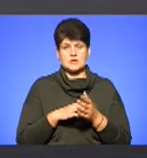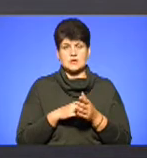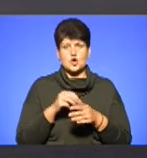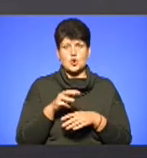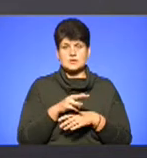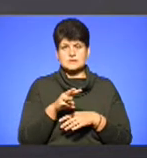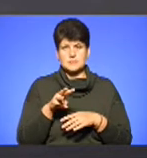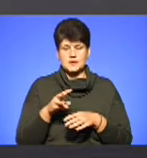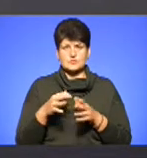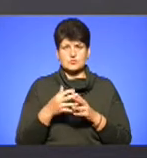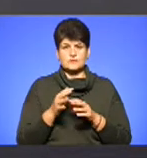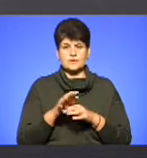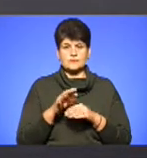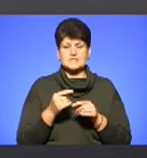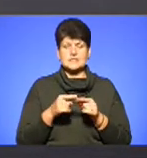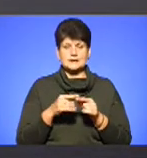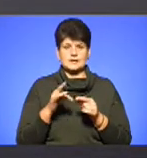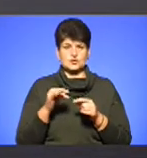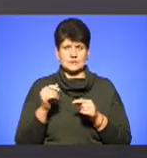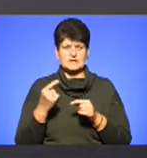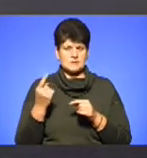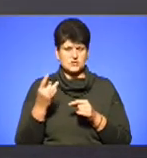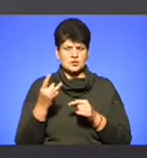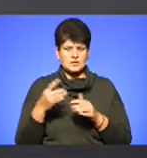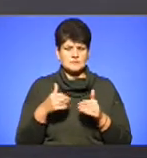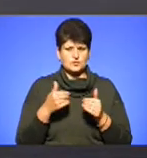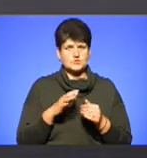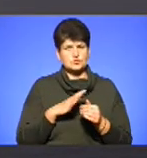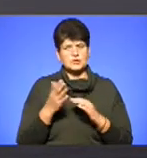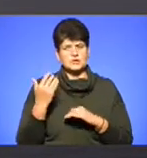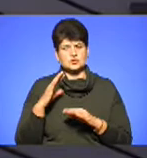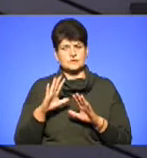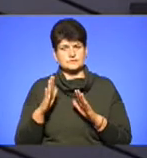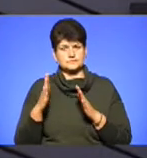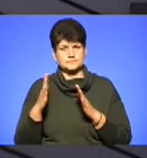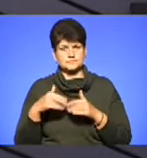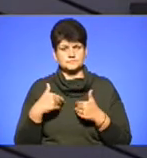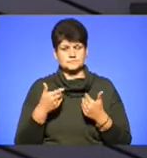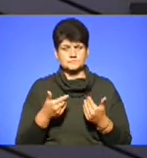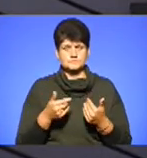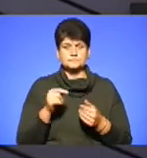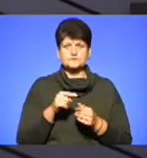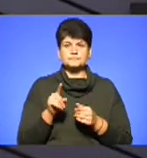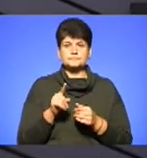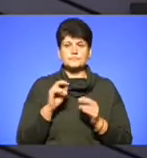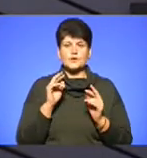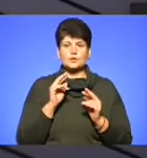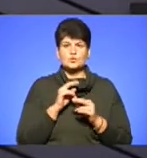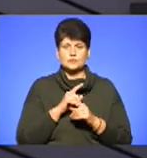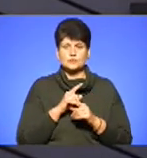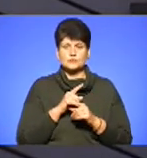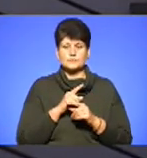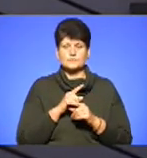аграрієм оцієї речовини. Це вперше до вас звернулося, чи були вже такі звернення? Ну, те, що отруєння